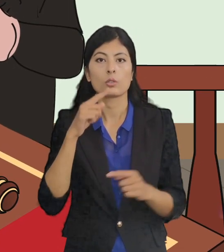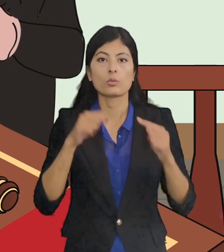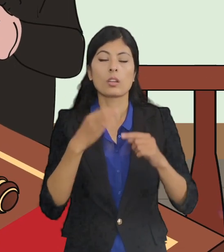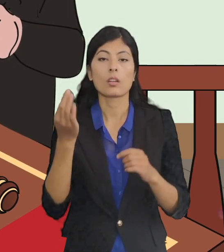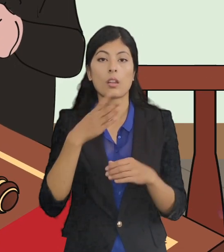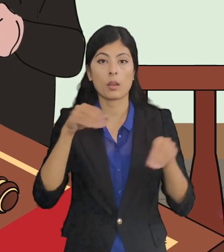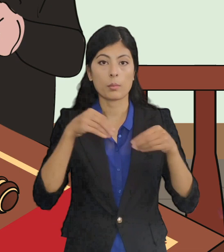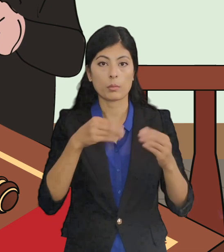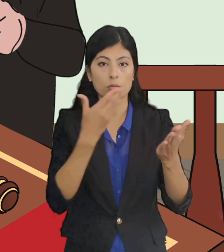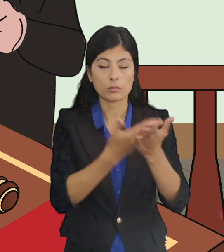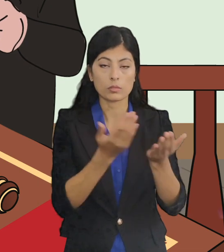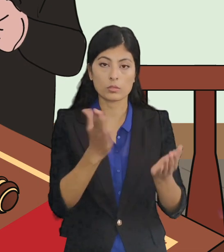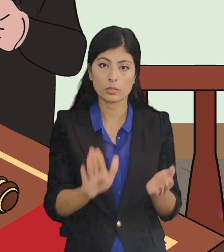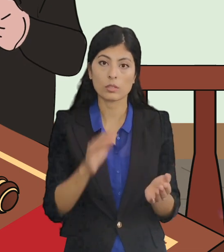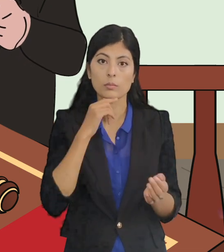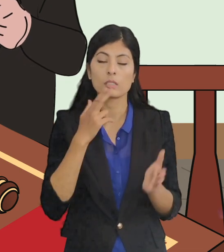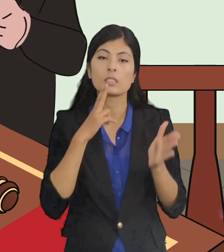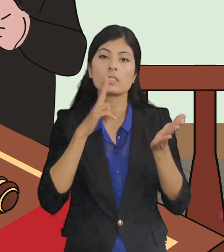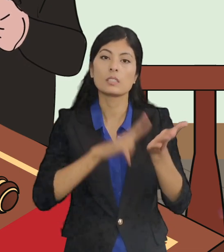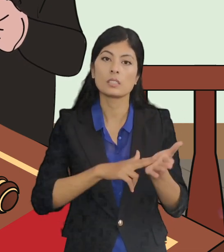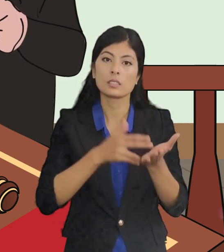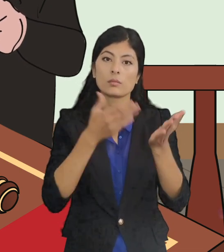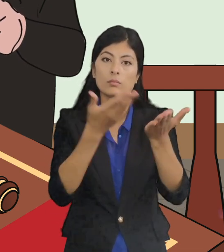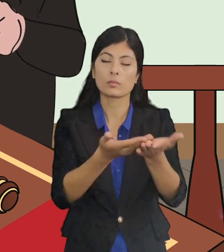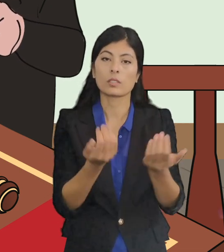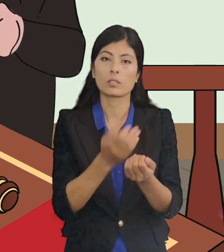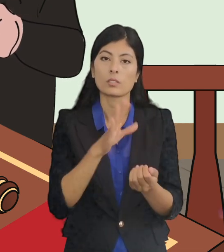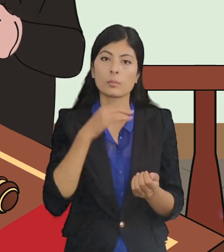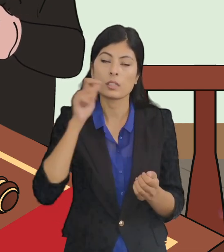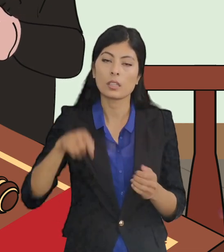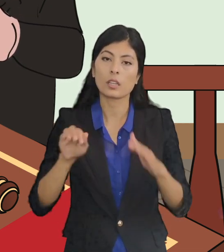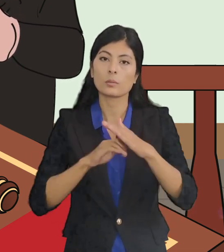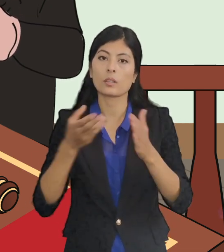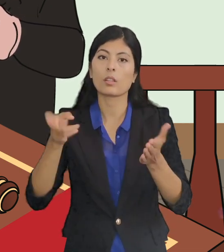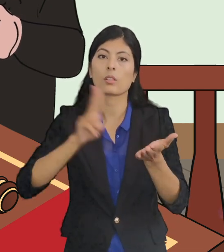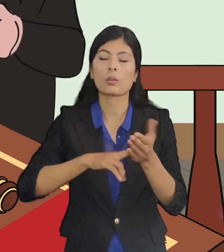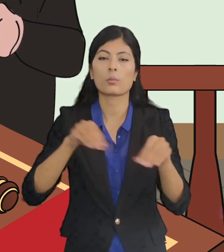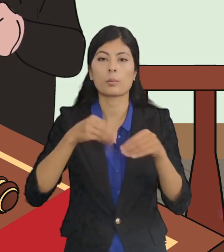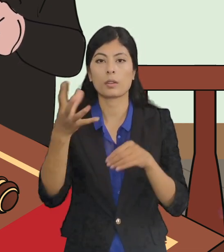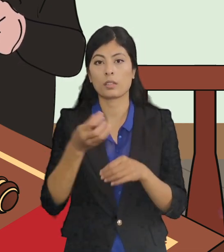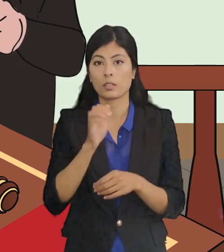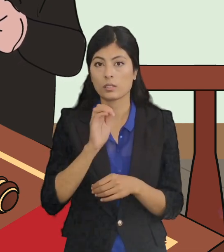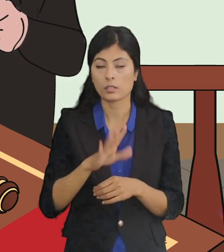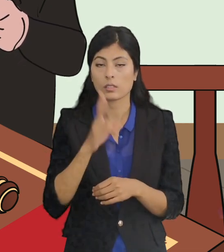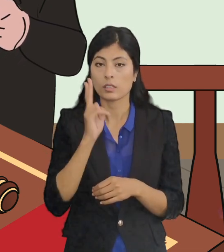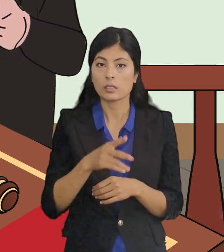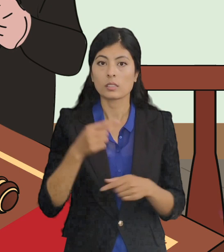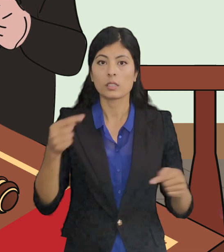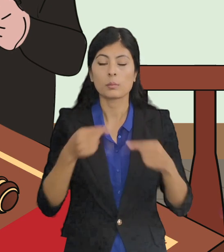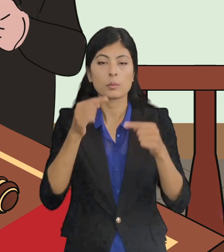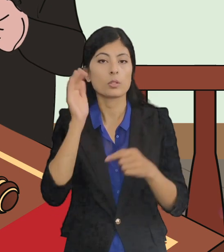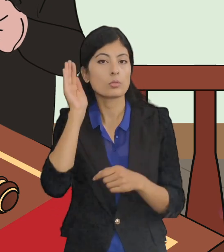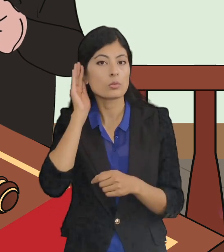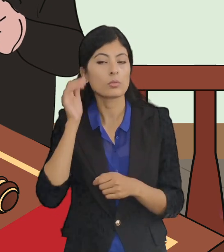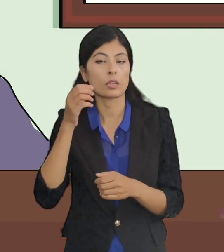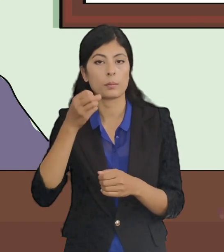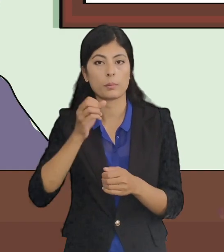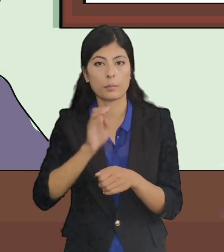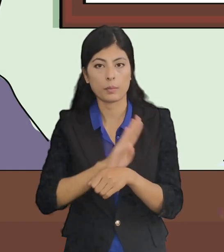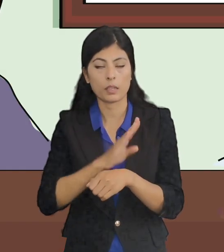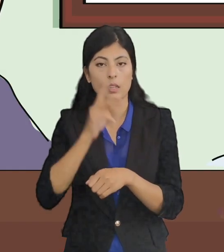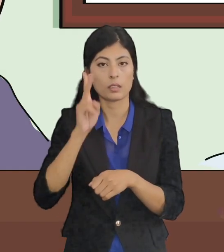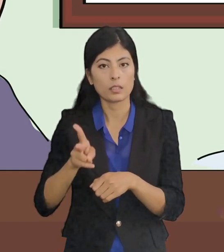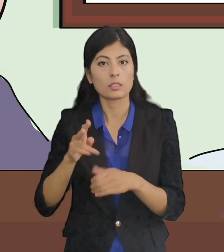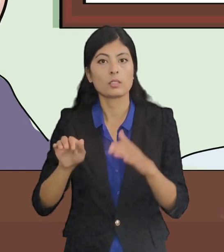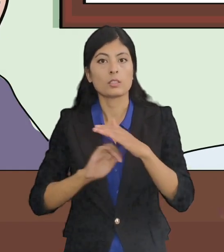बादी जाहे प्रतिबादी द्वरा कुनो नाया प्रमान पेश करे के अनुमती मांग कके निवेदन पेश कैला पर नियाइक समिती और